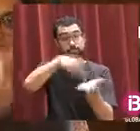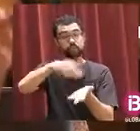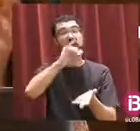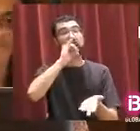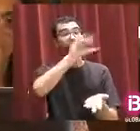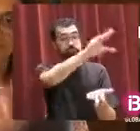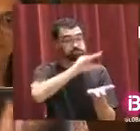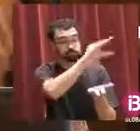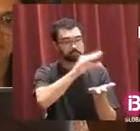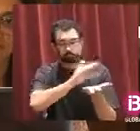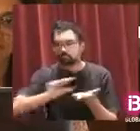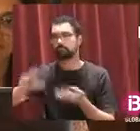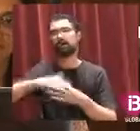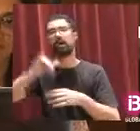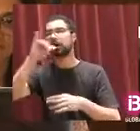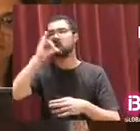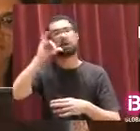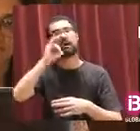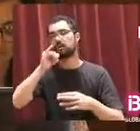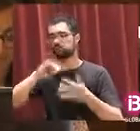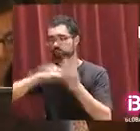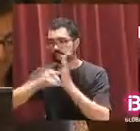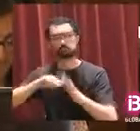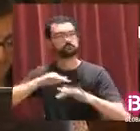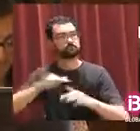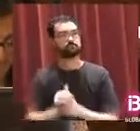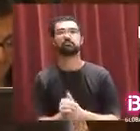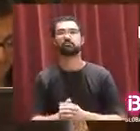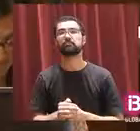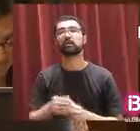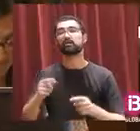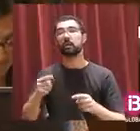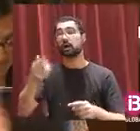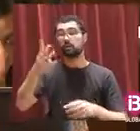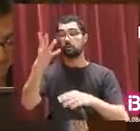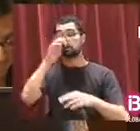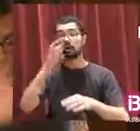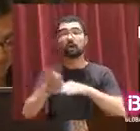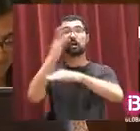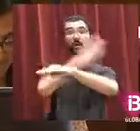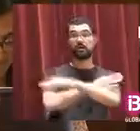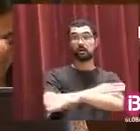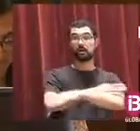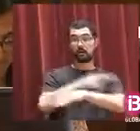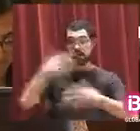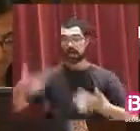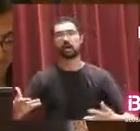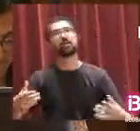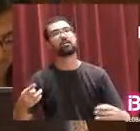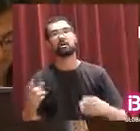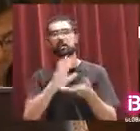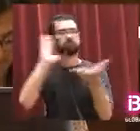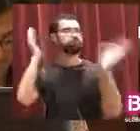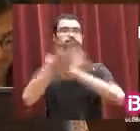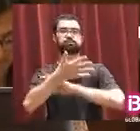infraestructura hidràulica i això és un canvi molt gros respecte a el que succeïa a la passada legislatura i remarcar també que decret que ja està en exposició pública per